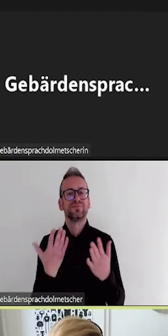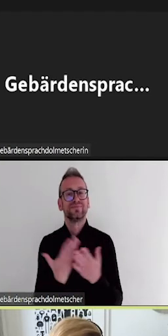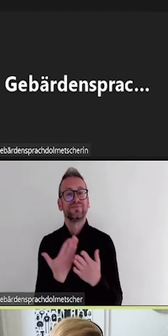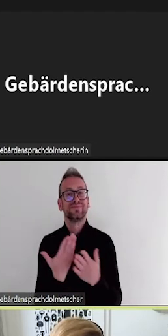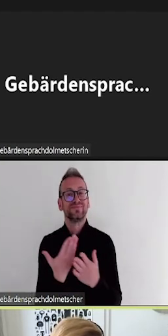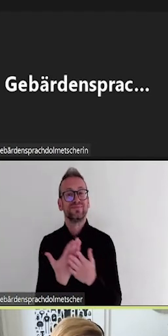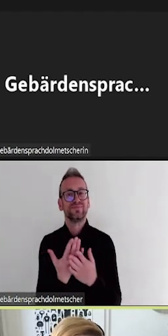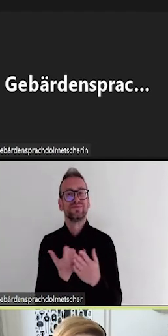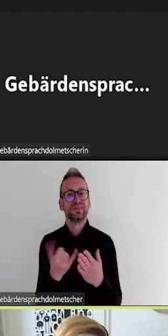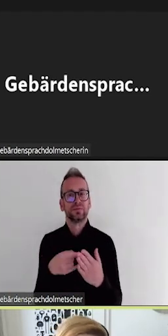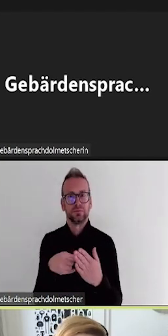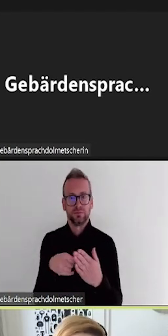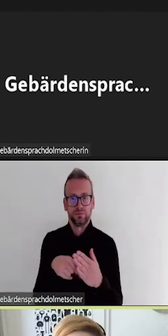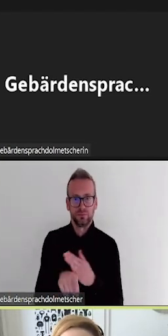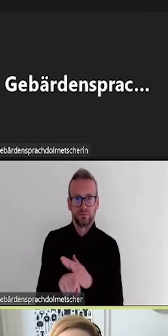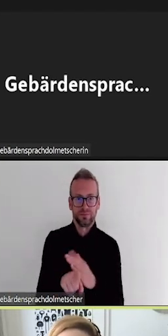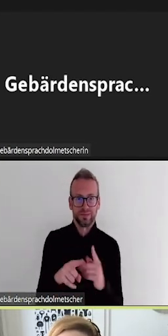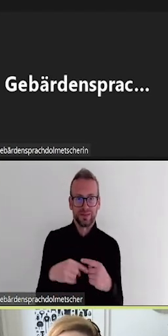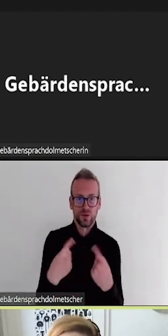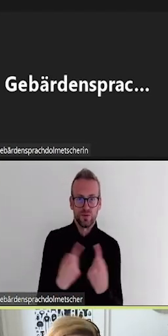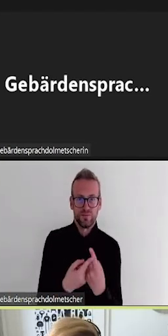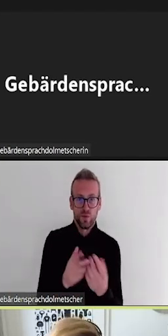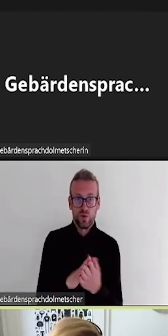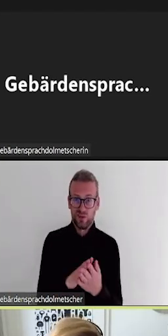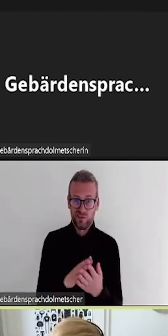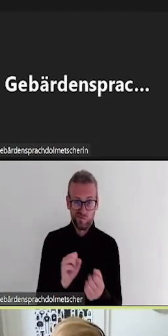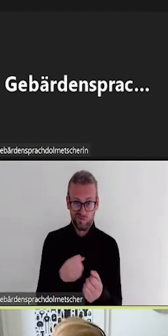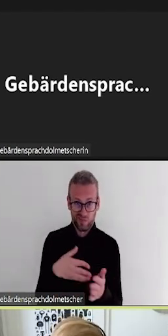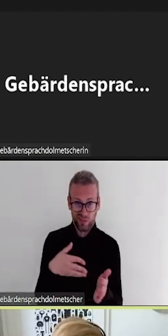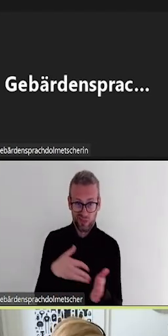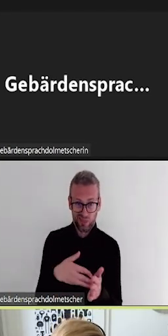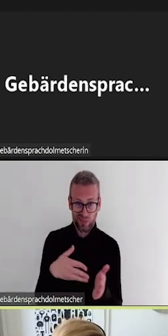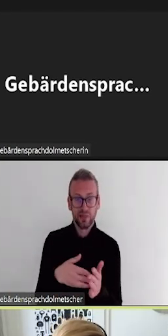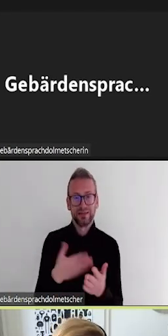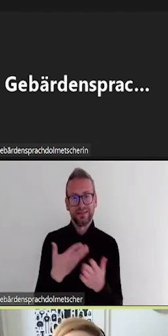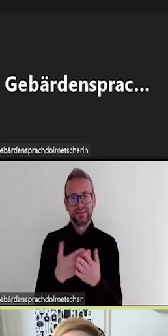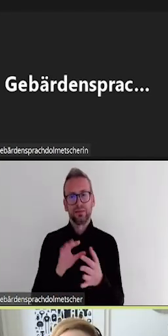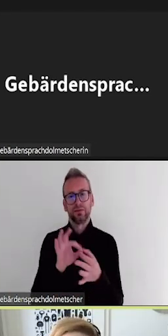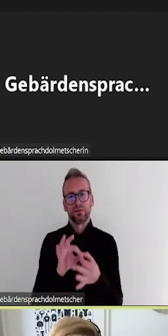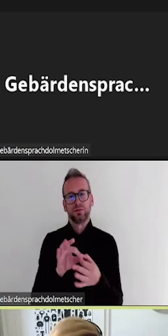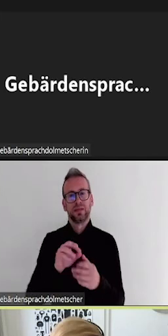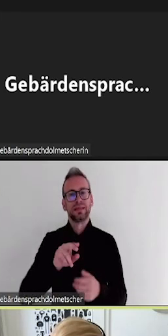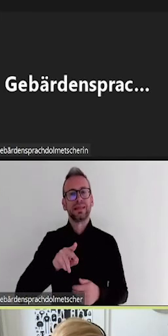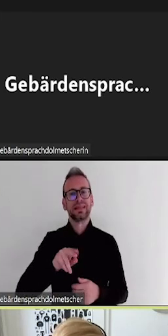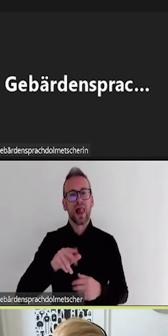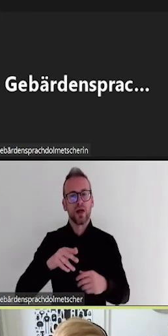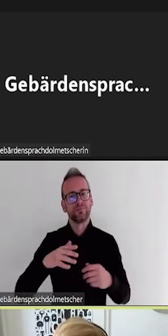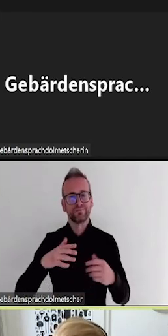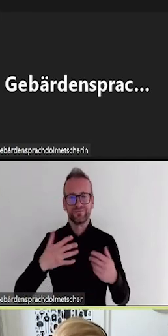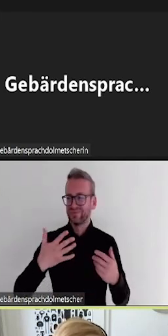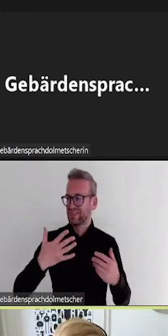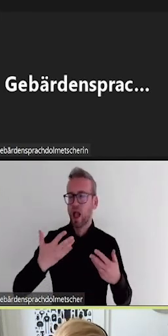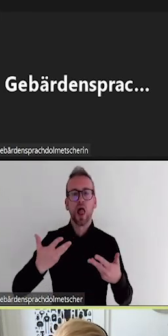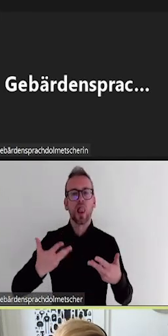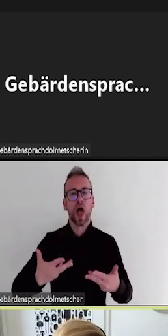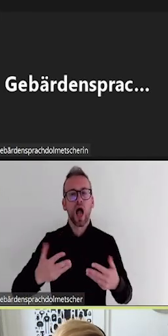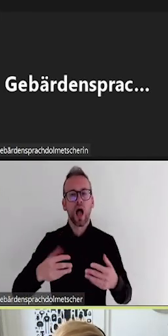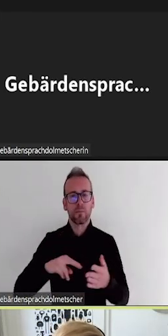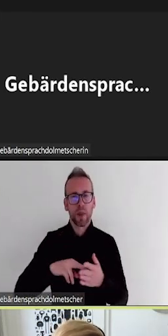gekommen ist, dass ein Lageplan zur Barrierefreiheit an der Uni Göttingen entstanden ist und welche Anforderungen er auch erfüllen soll.